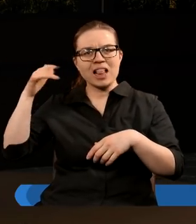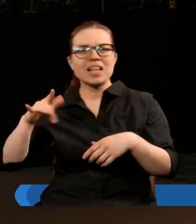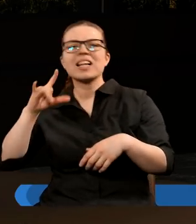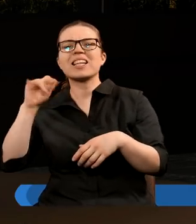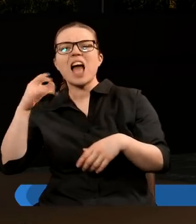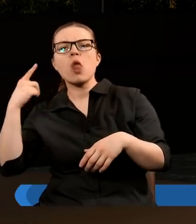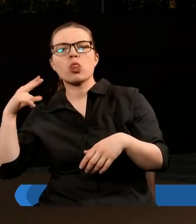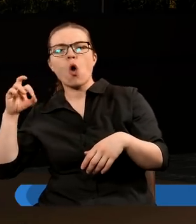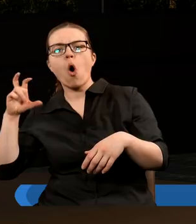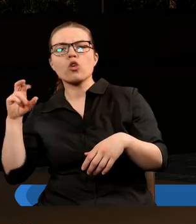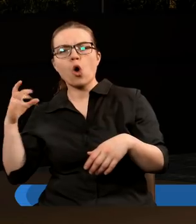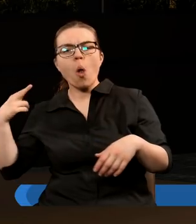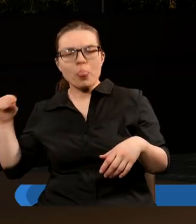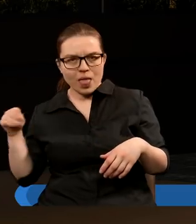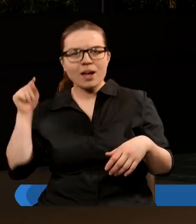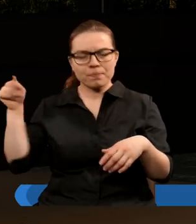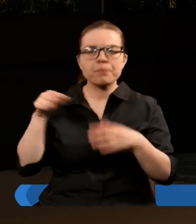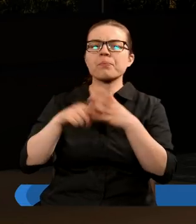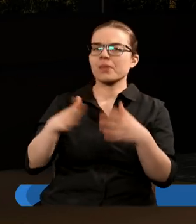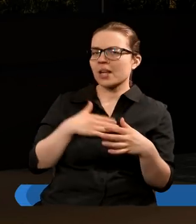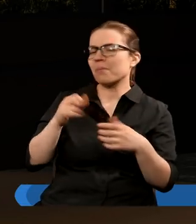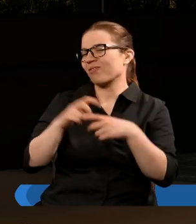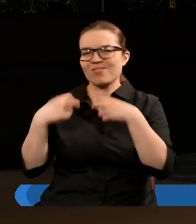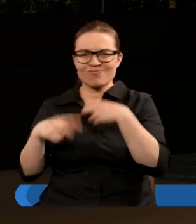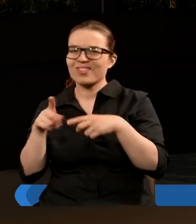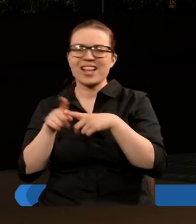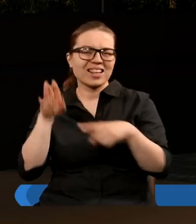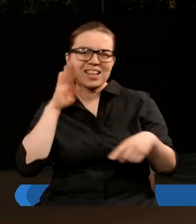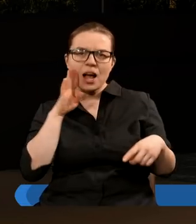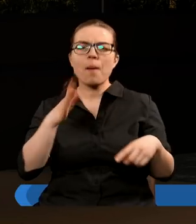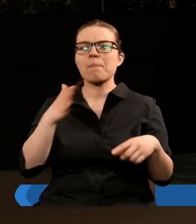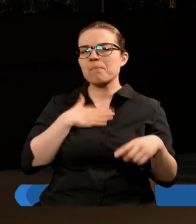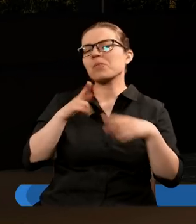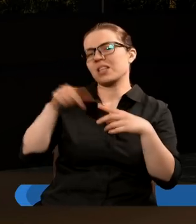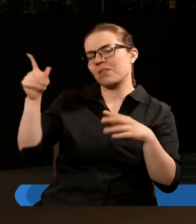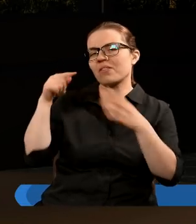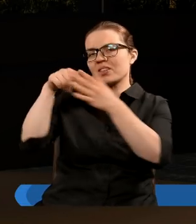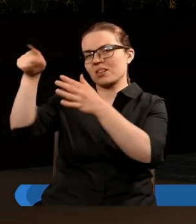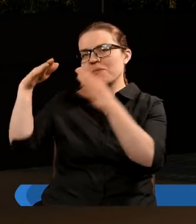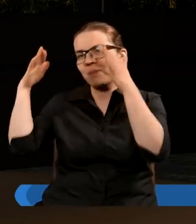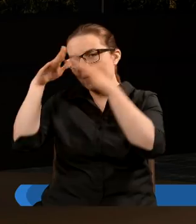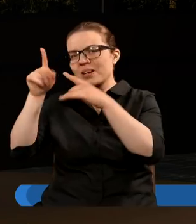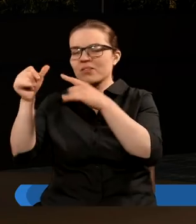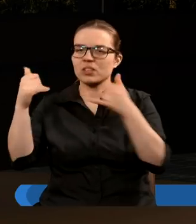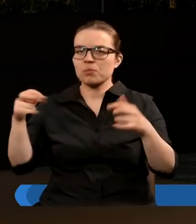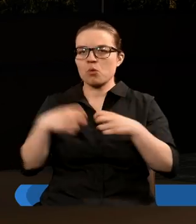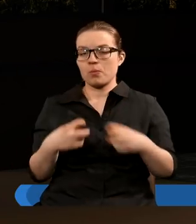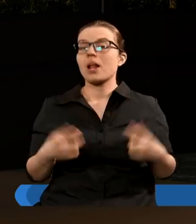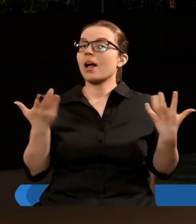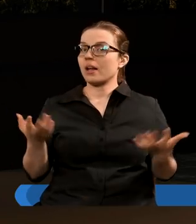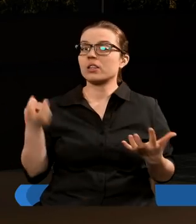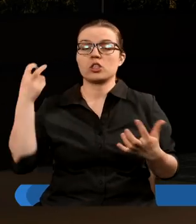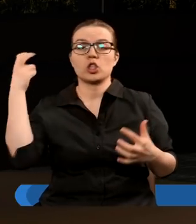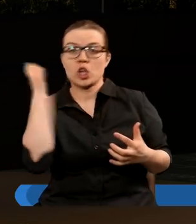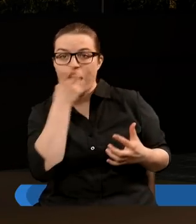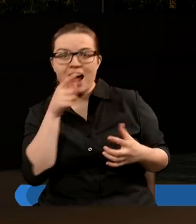duchowego, też myślę, że nie mielibyśmy problemu, każdy by wskazał na papiestwo. I ciekawym tutaj takim